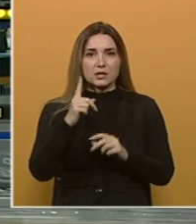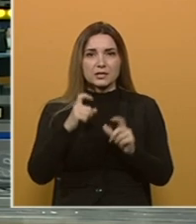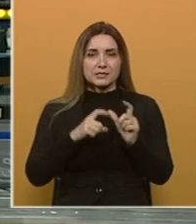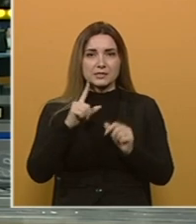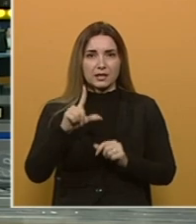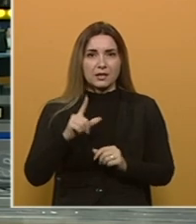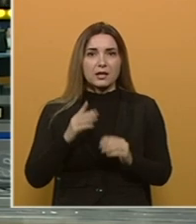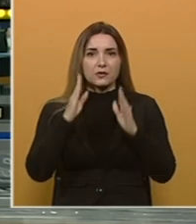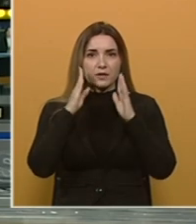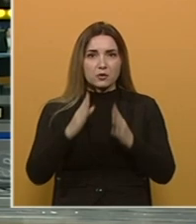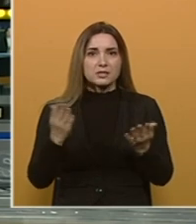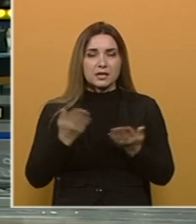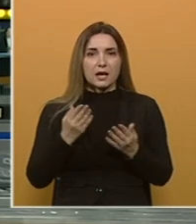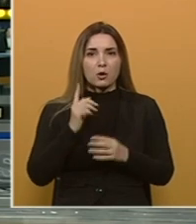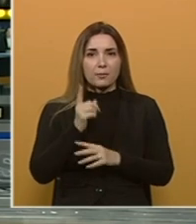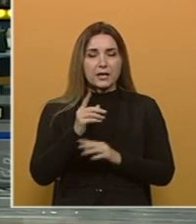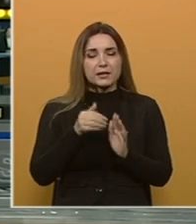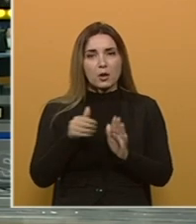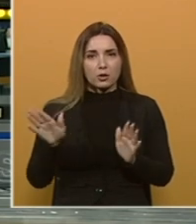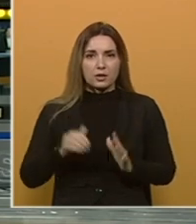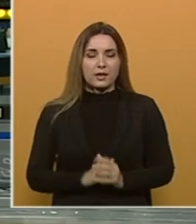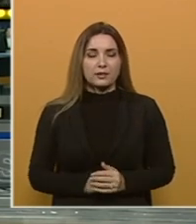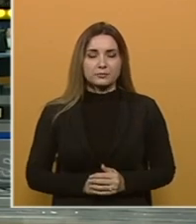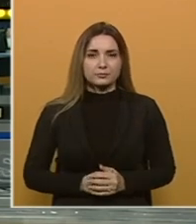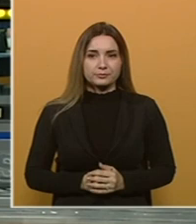ogranka Isila. Vjeruje se kako je prijetnja uklonjena.